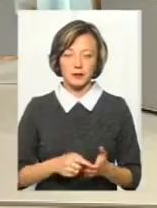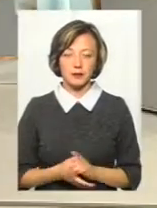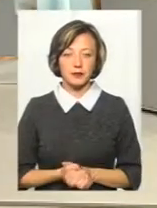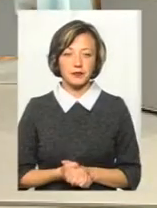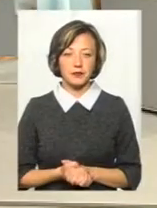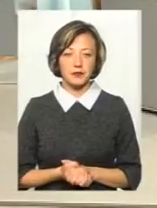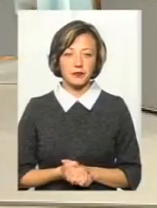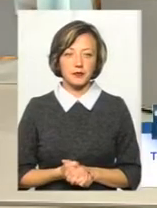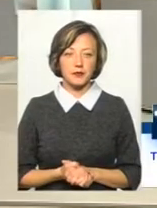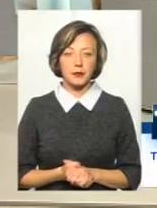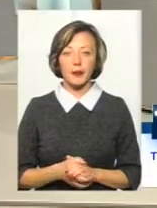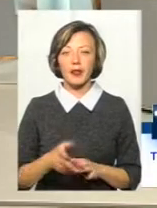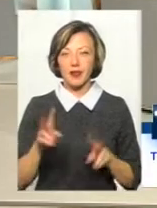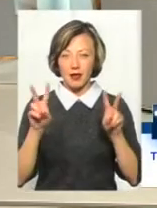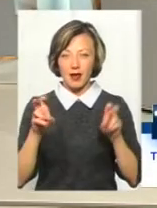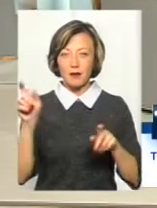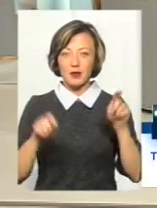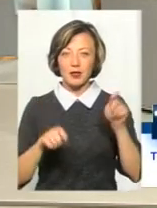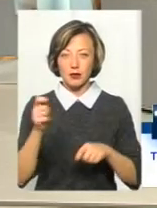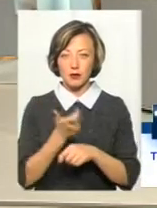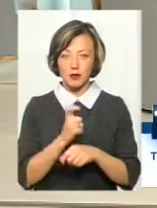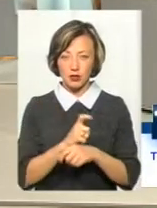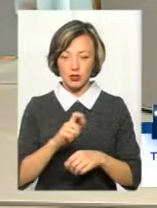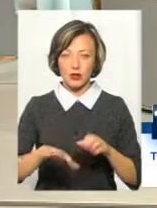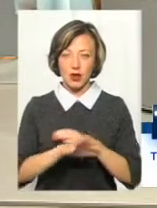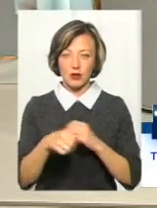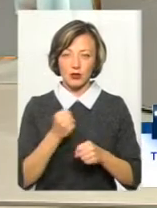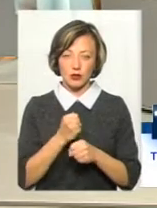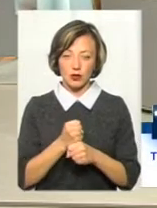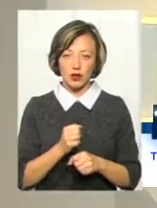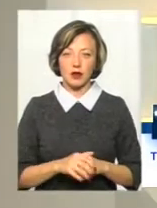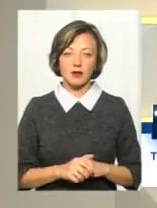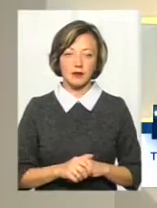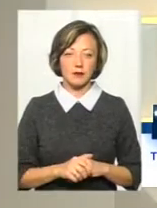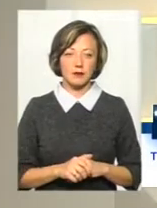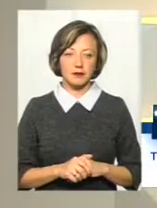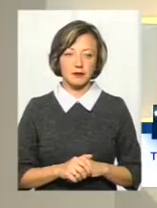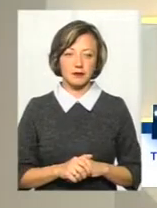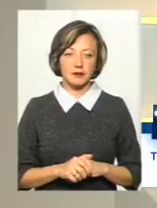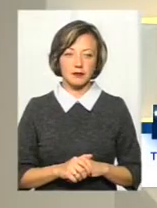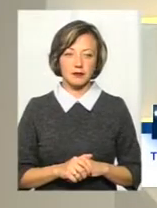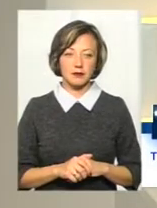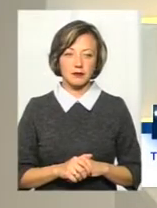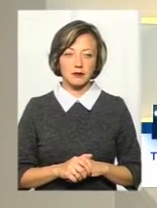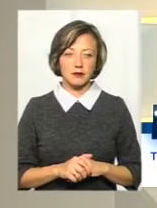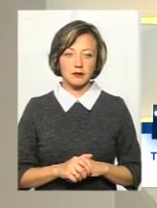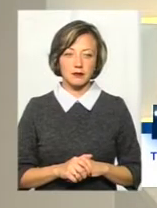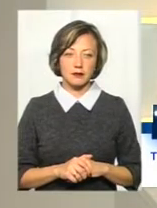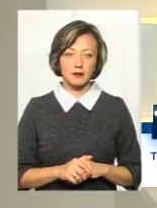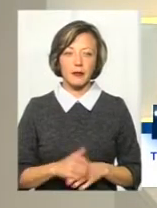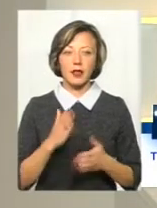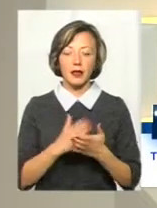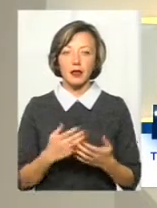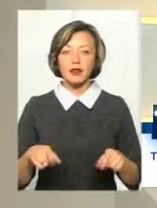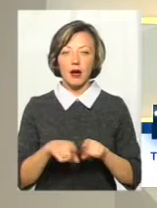Ну, гастролерами переважна більшість крадіжок чиняється. Чиняється. Тобто, говорить, є така